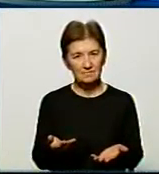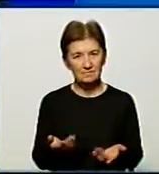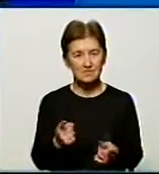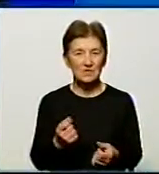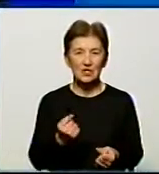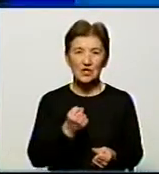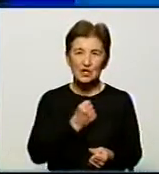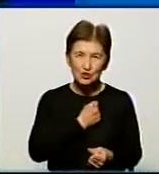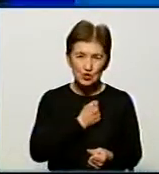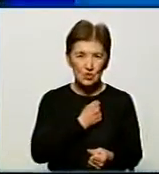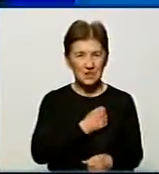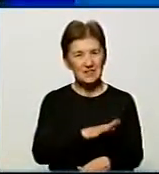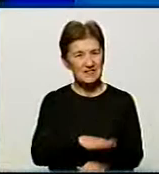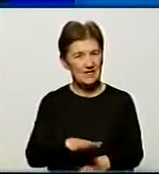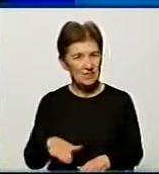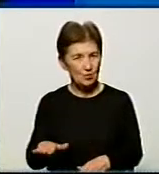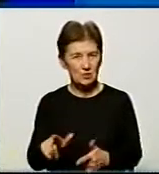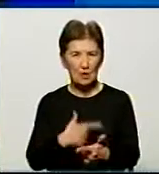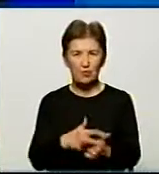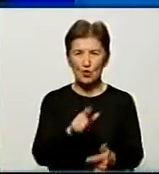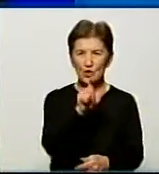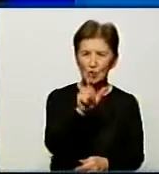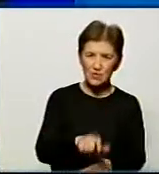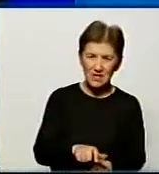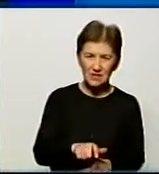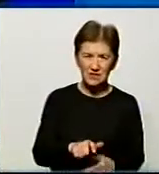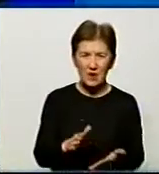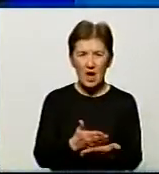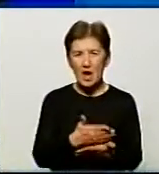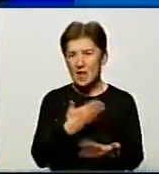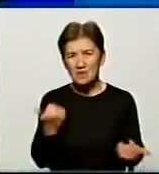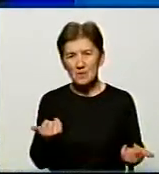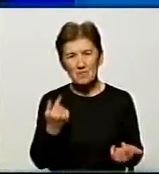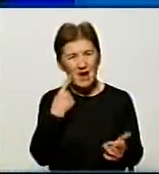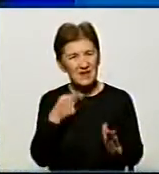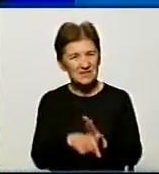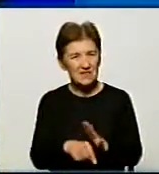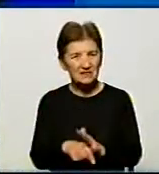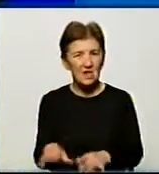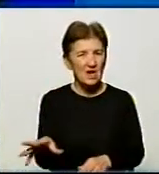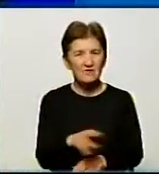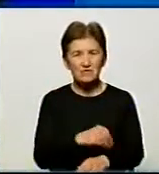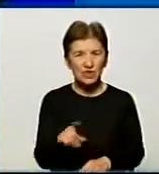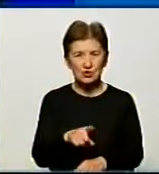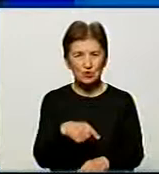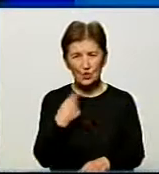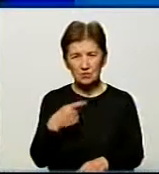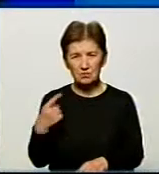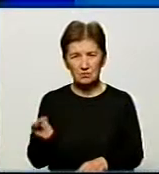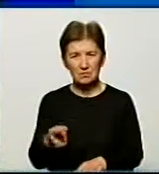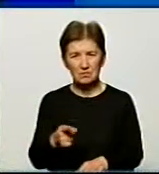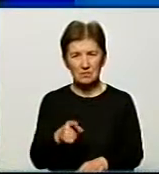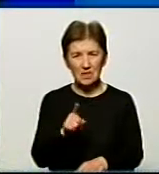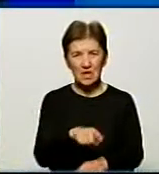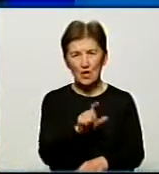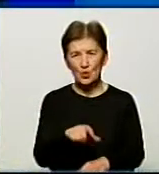Шкода дитину або шкода людину, або це немає якогось сенсу. тобто, все те, що озвучується людиною, яка не має медичної